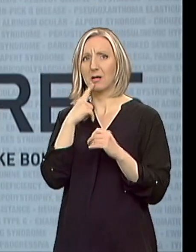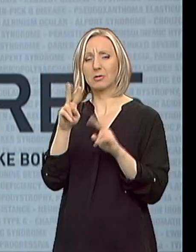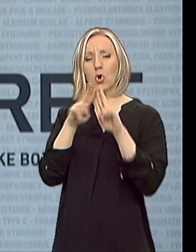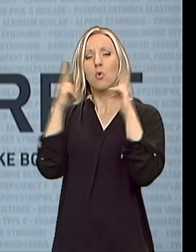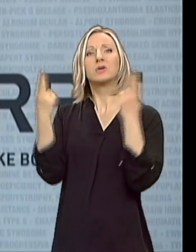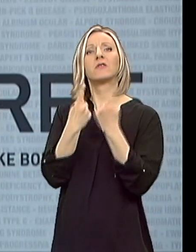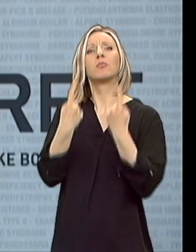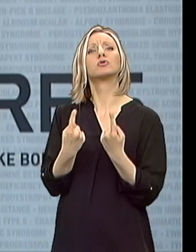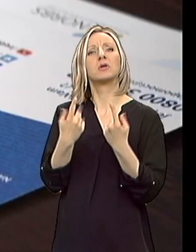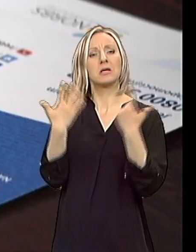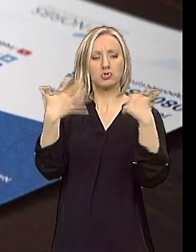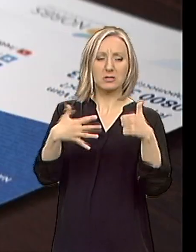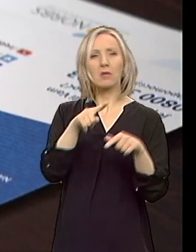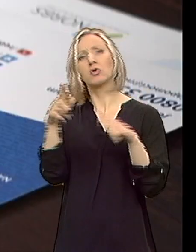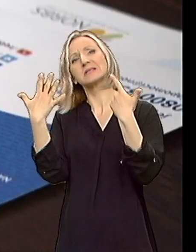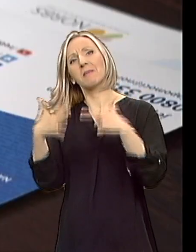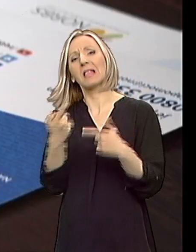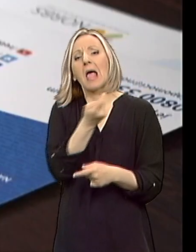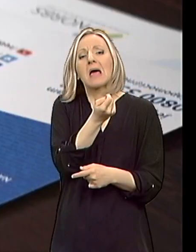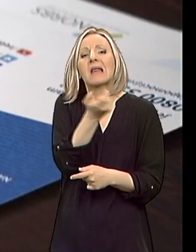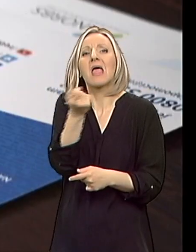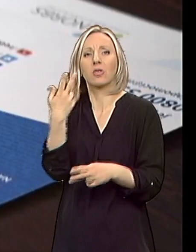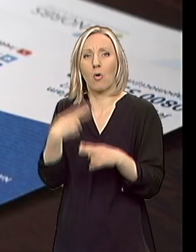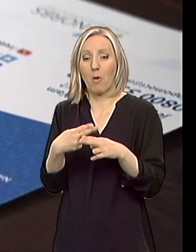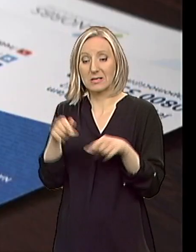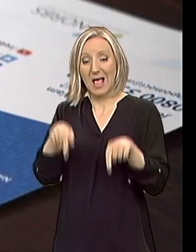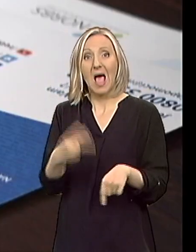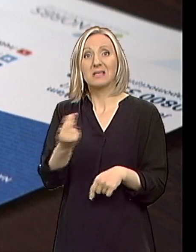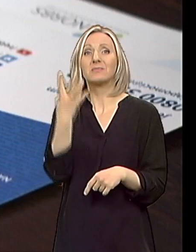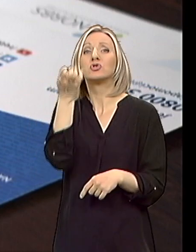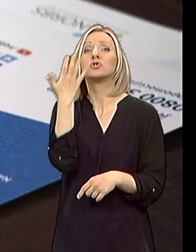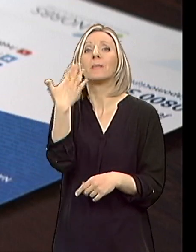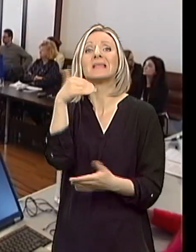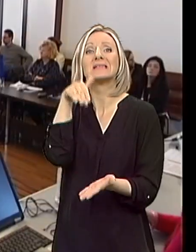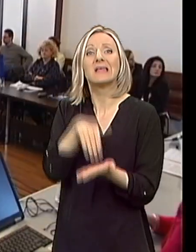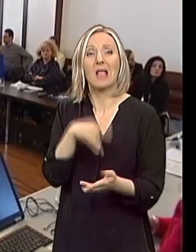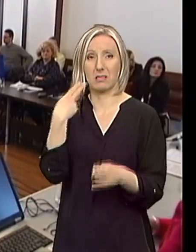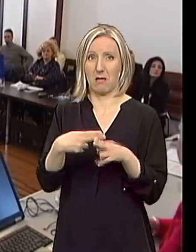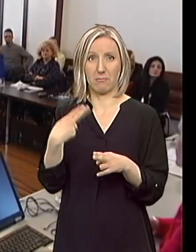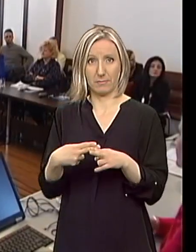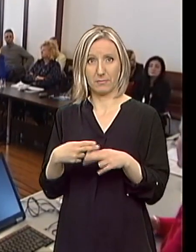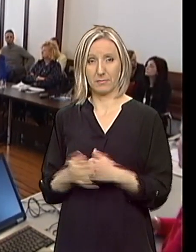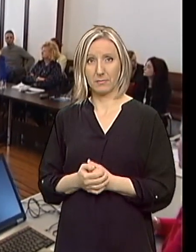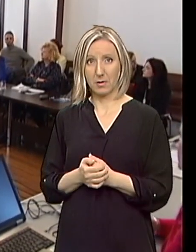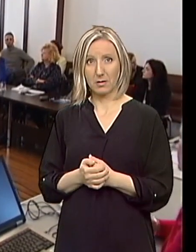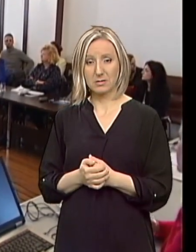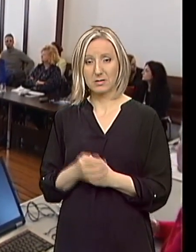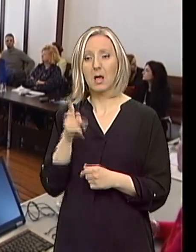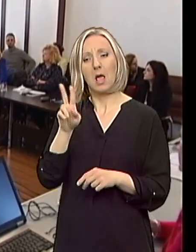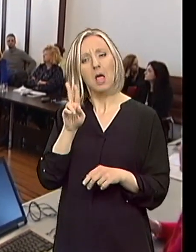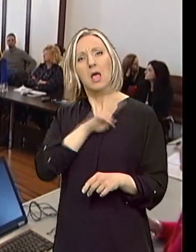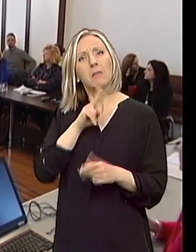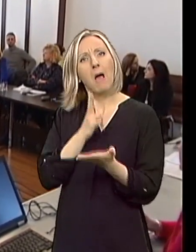do 7 hiljada redkih bolesti. U Srebiji ima 450 hiljada obolelih. Pomoci su napravljeni u